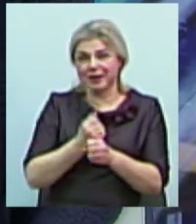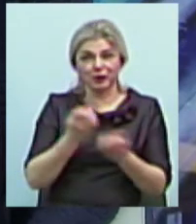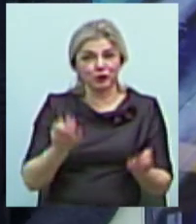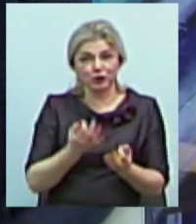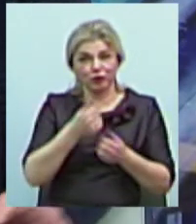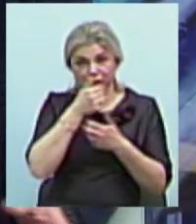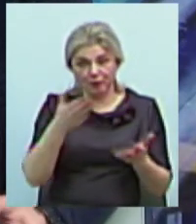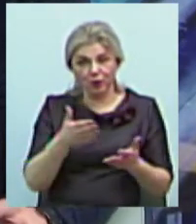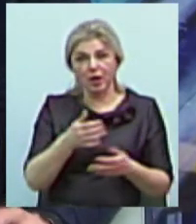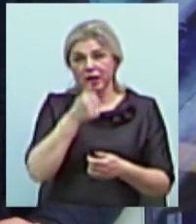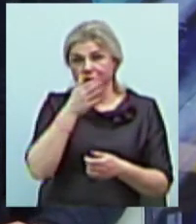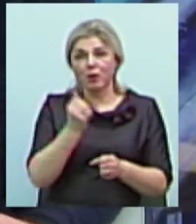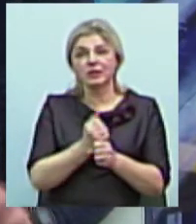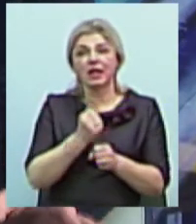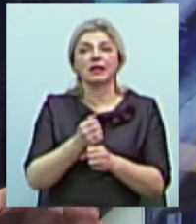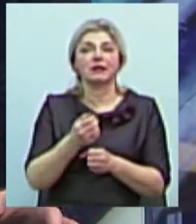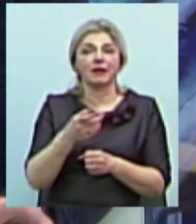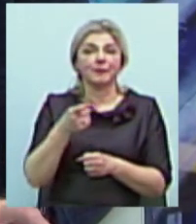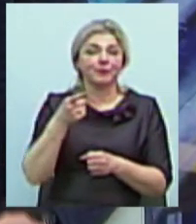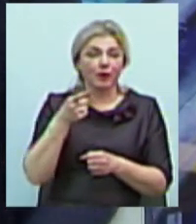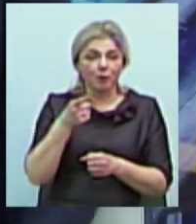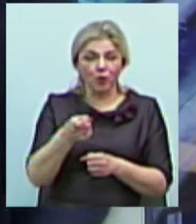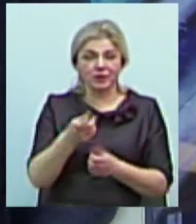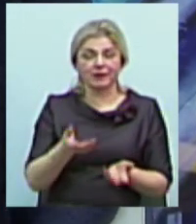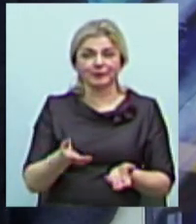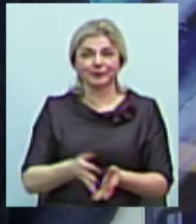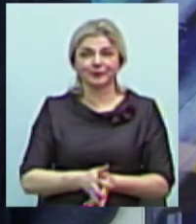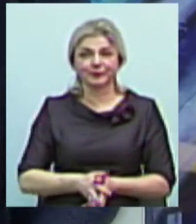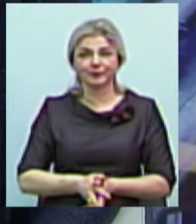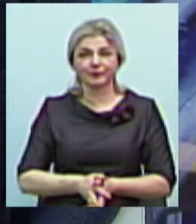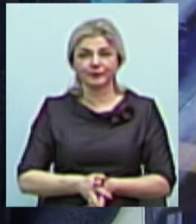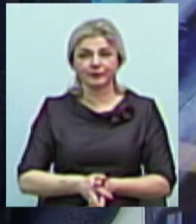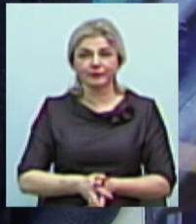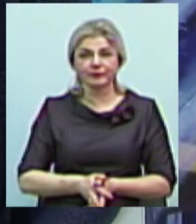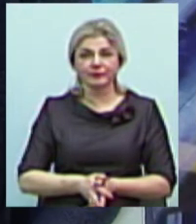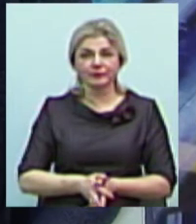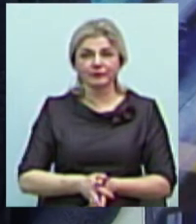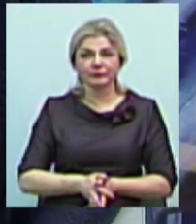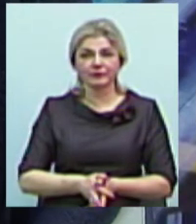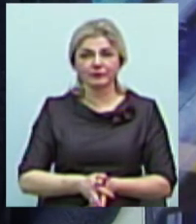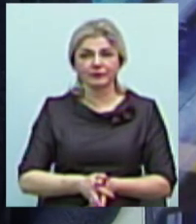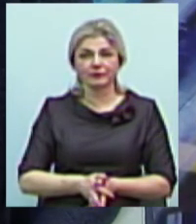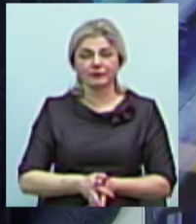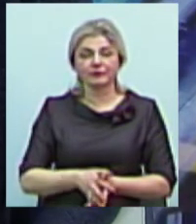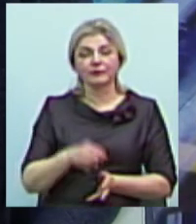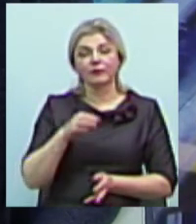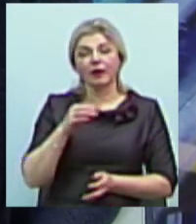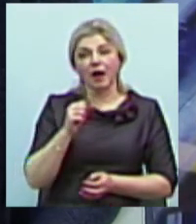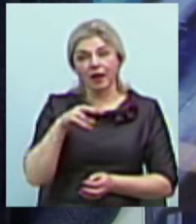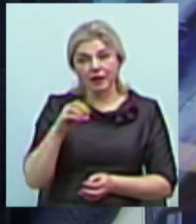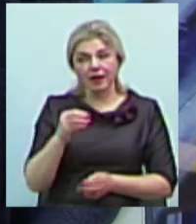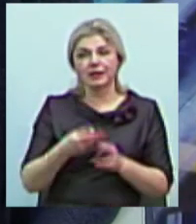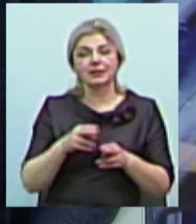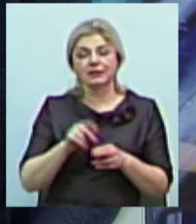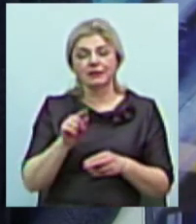можемо зробити з неї постріл. Ну, принаймні, зараз, якщо ми їх не використовуємо такі. Але це